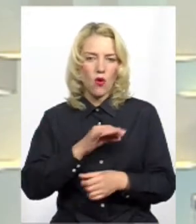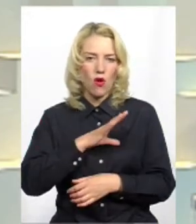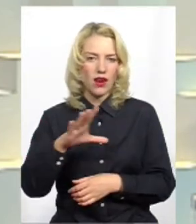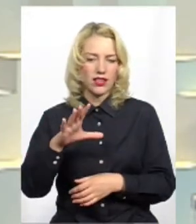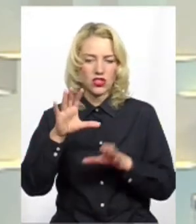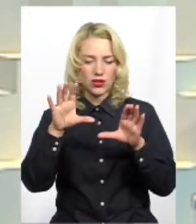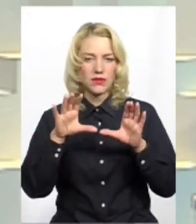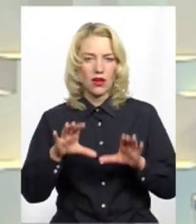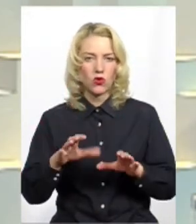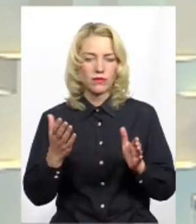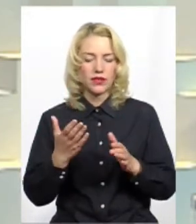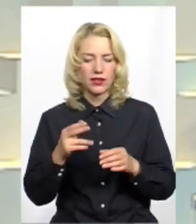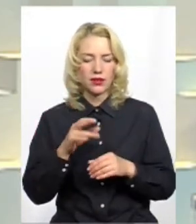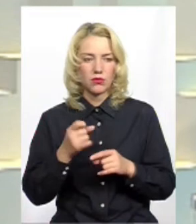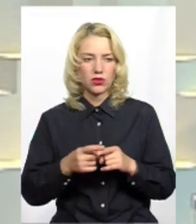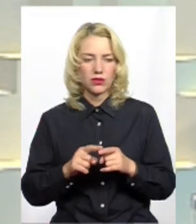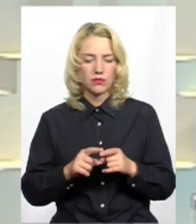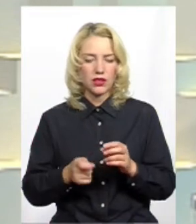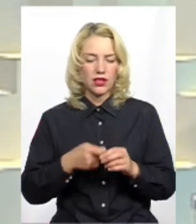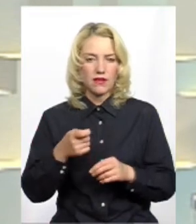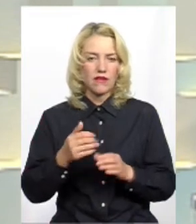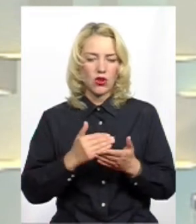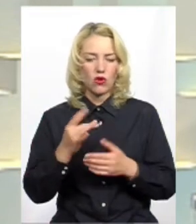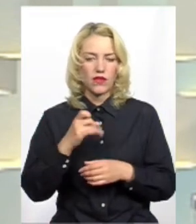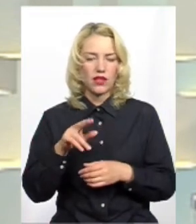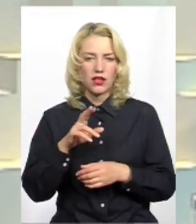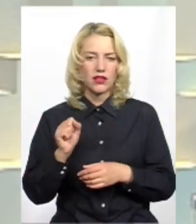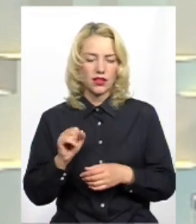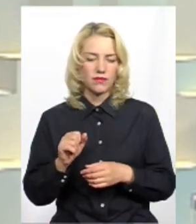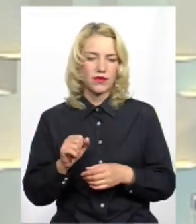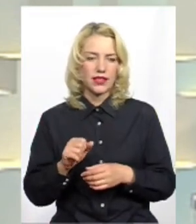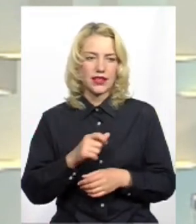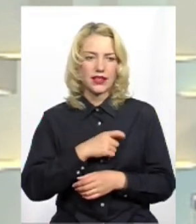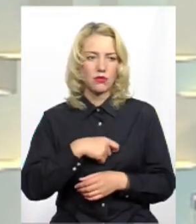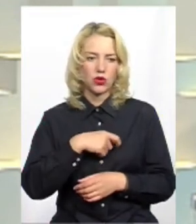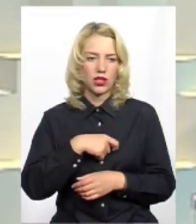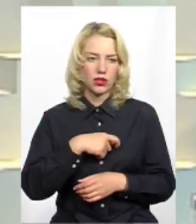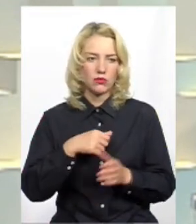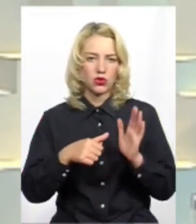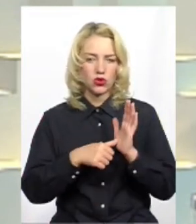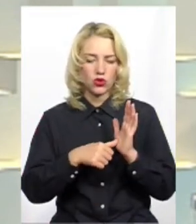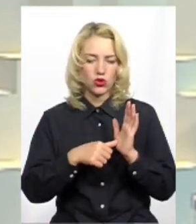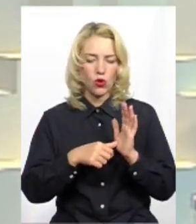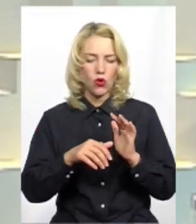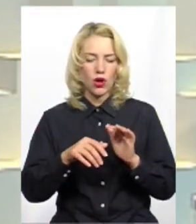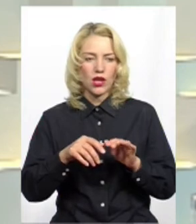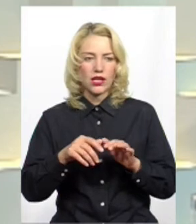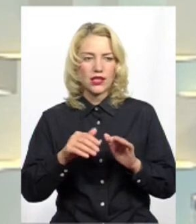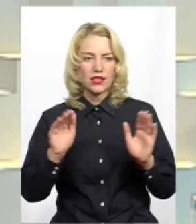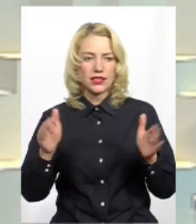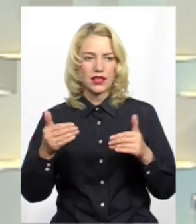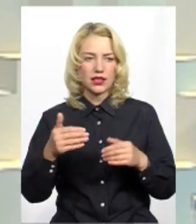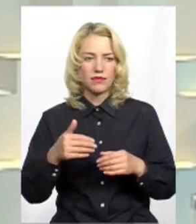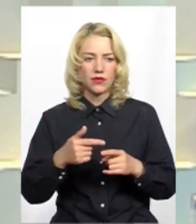законам, які подано до Верховної Ради безпосередньо депутатам 6-го скликання Голуком